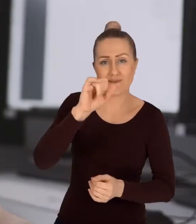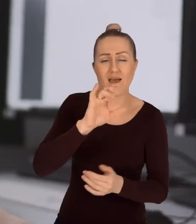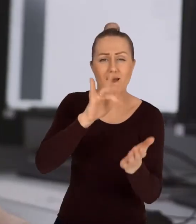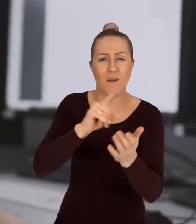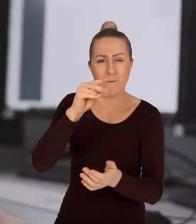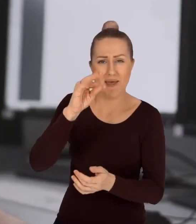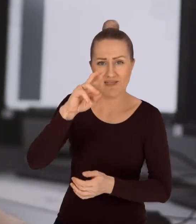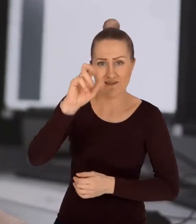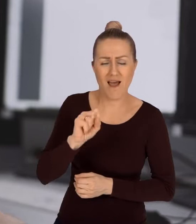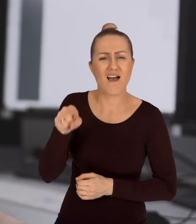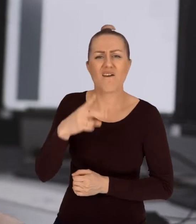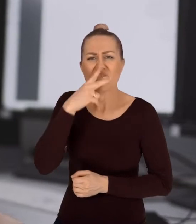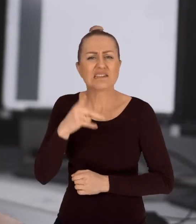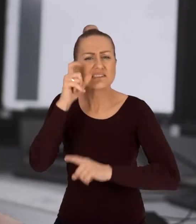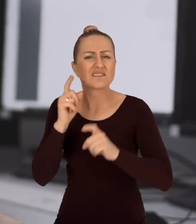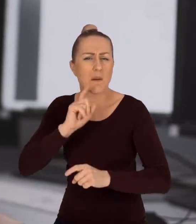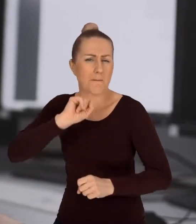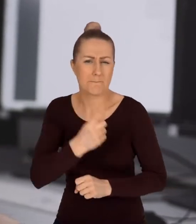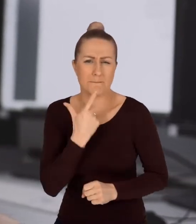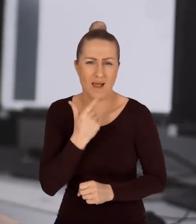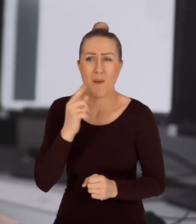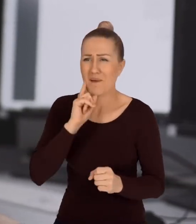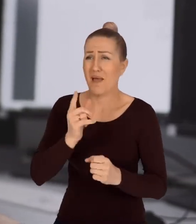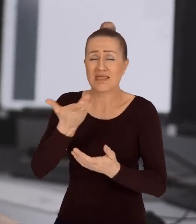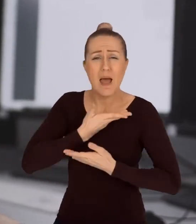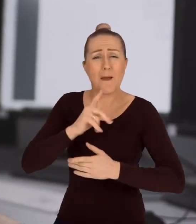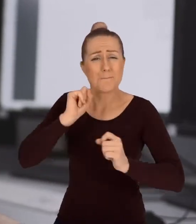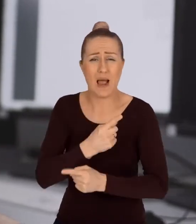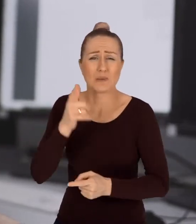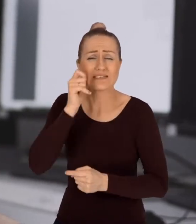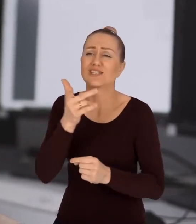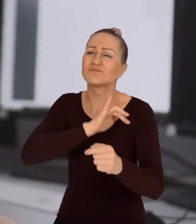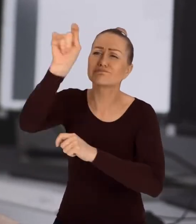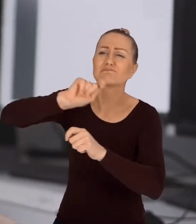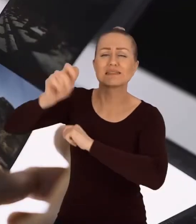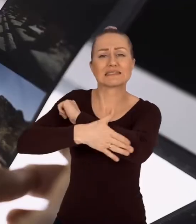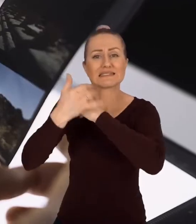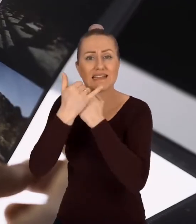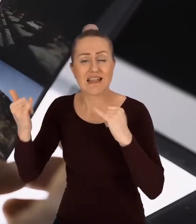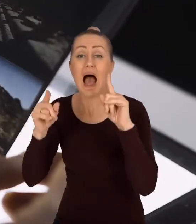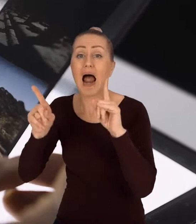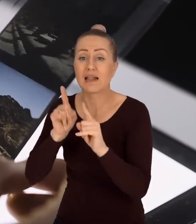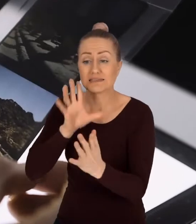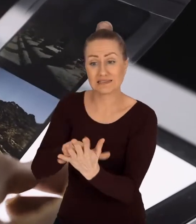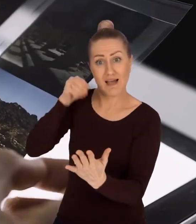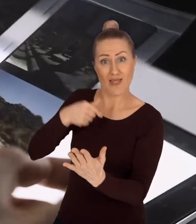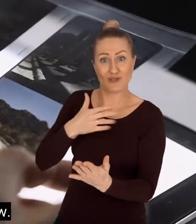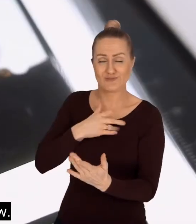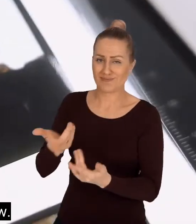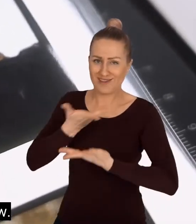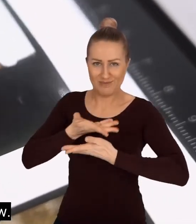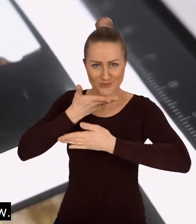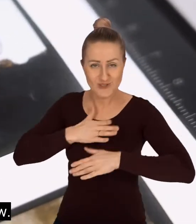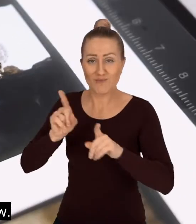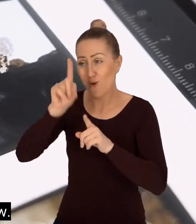materiały są dosyć rzadkie, bo dostajemy mało zdjęć z egzotycznych miejsc, a z drugiej są bardzo przyjemne w skanowaniu i